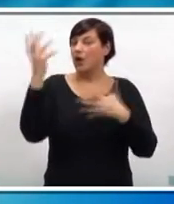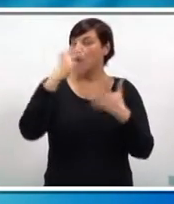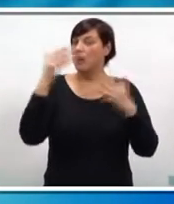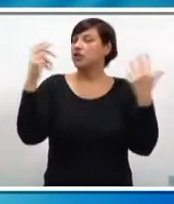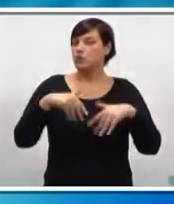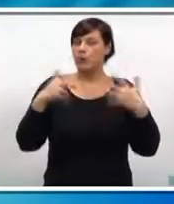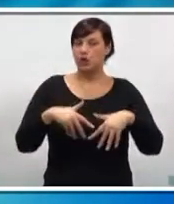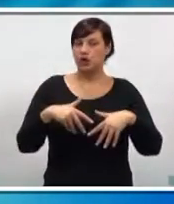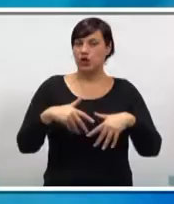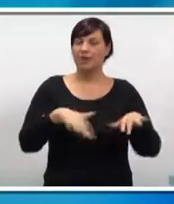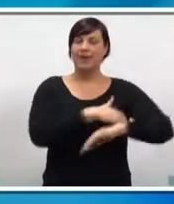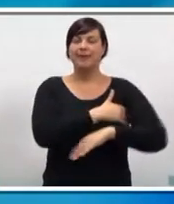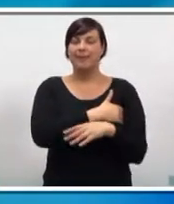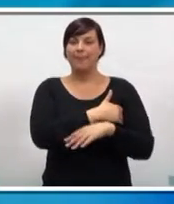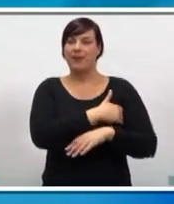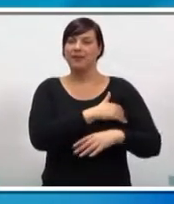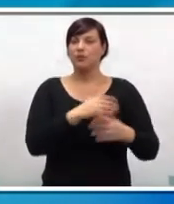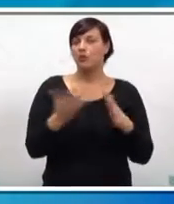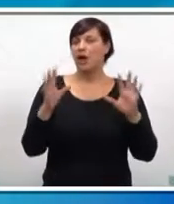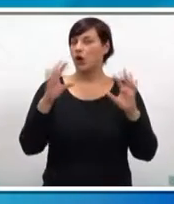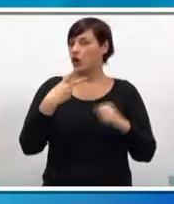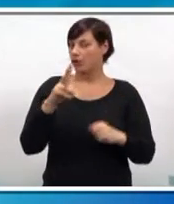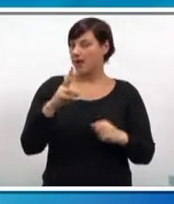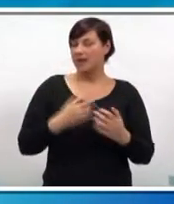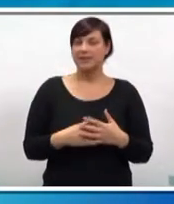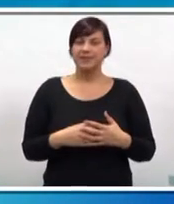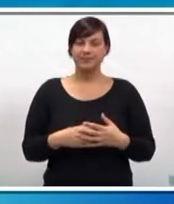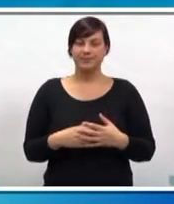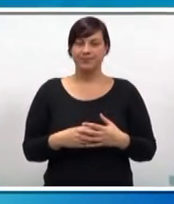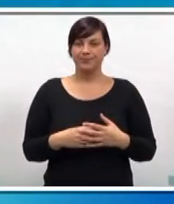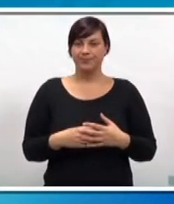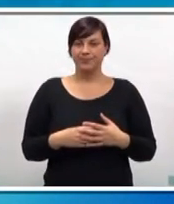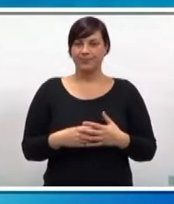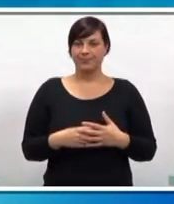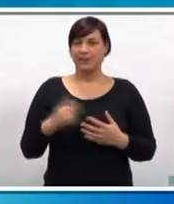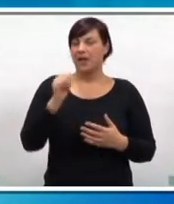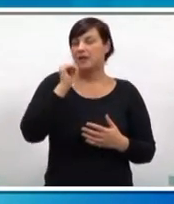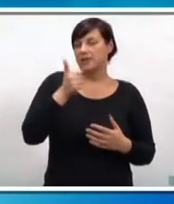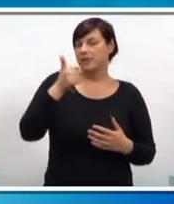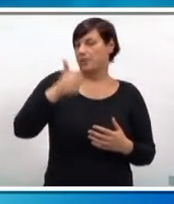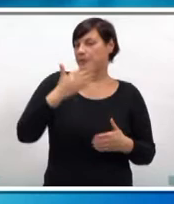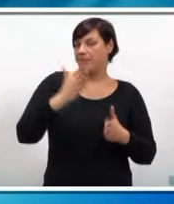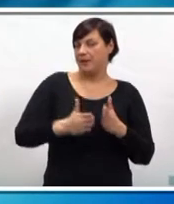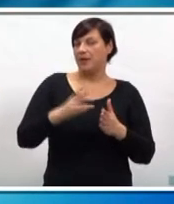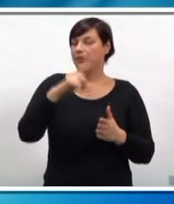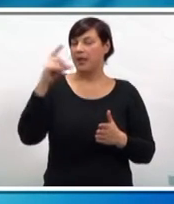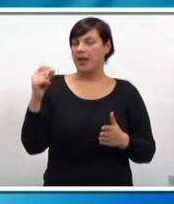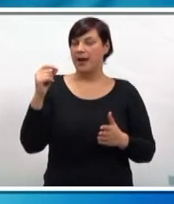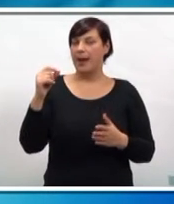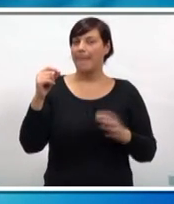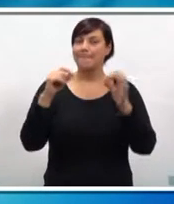oblačno uz pljuskove. Temperatura zraka kreta će se oko 12 stupnjeva Celzijevih. Sutra u prvom dijelu dana